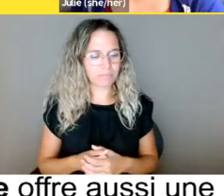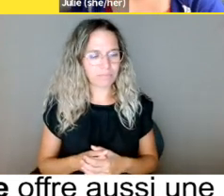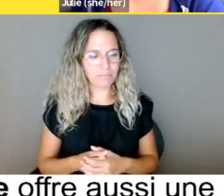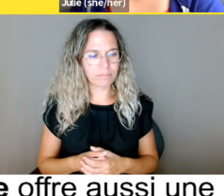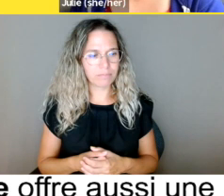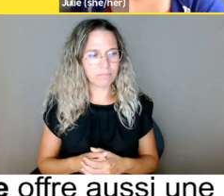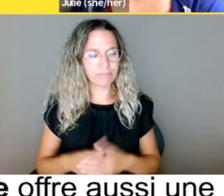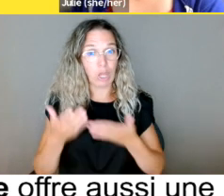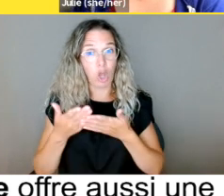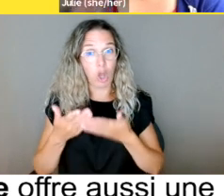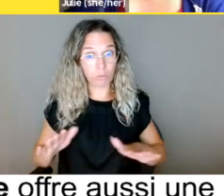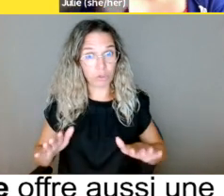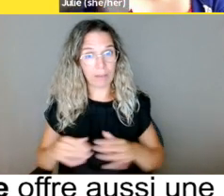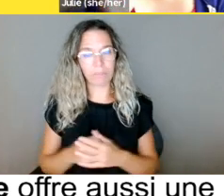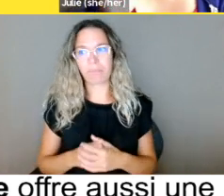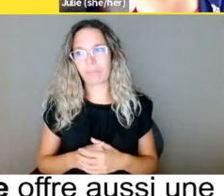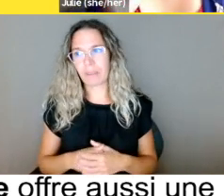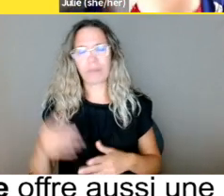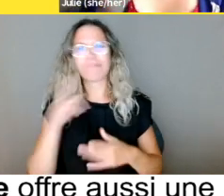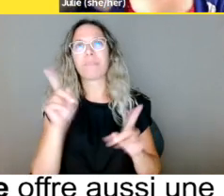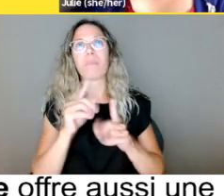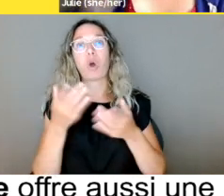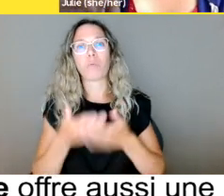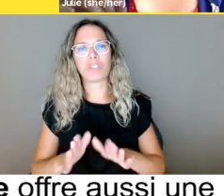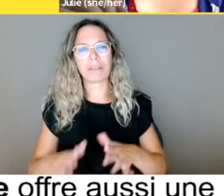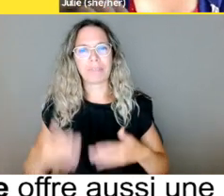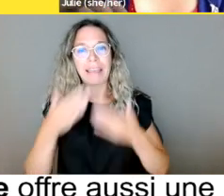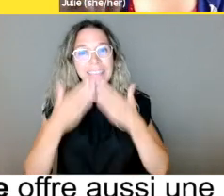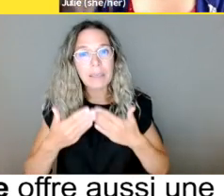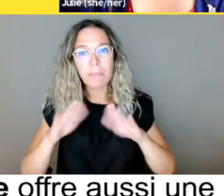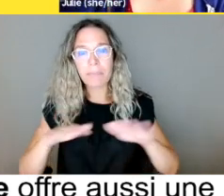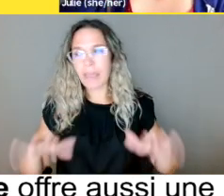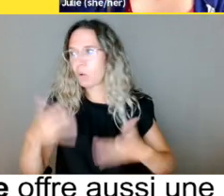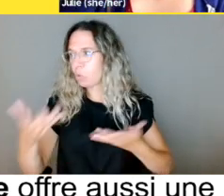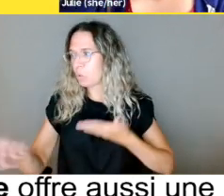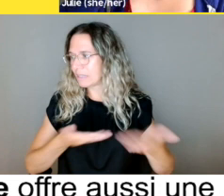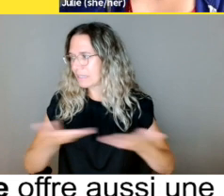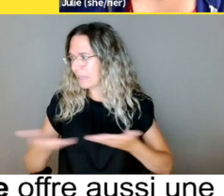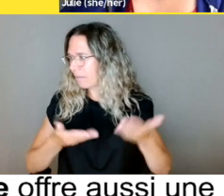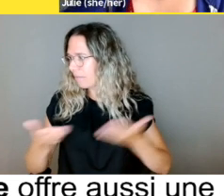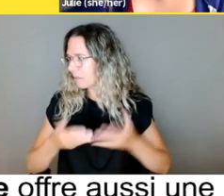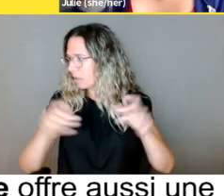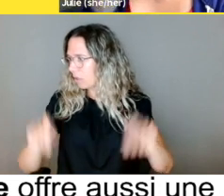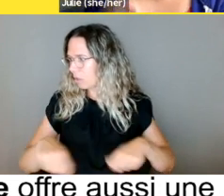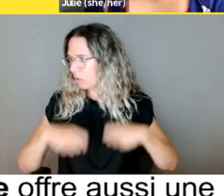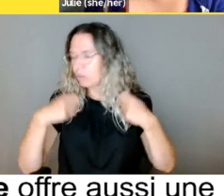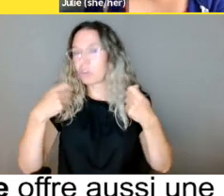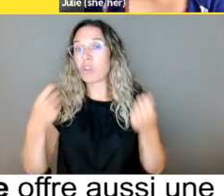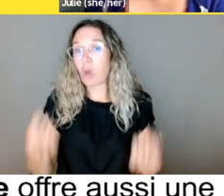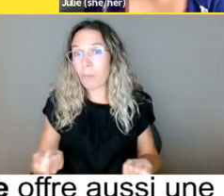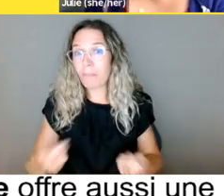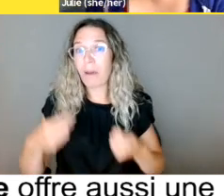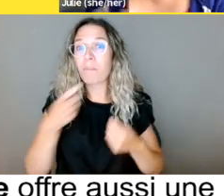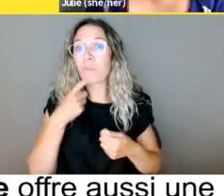Ça peut être quelque chose comme ça. Donc, ça veut dire que des objets,